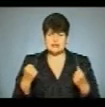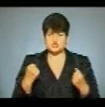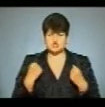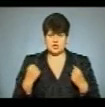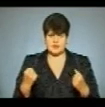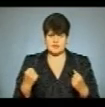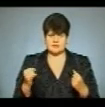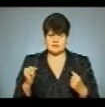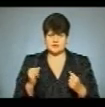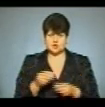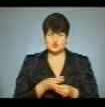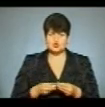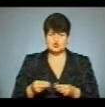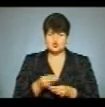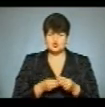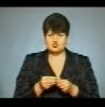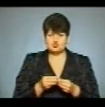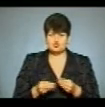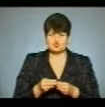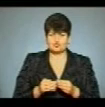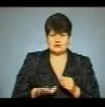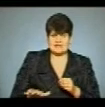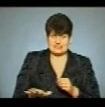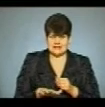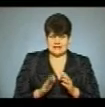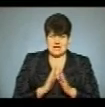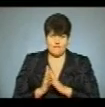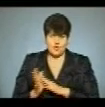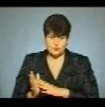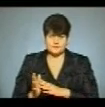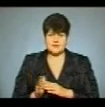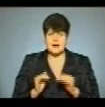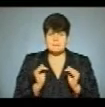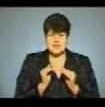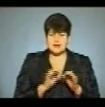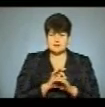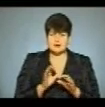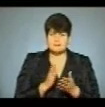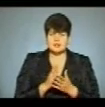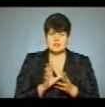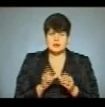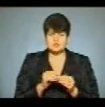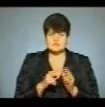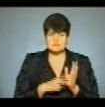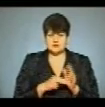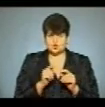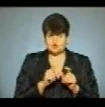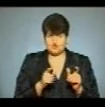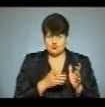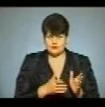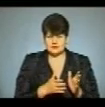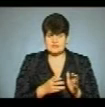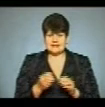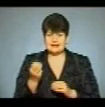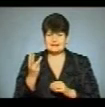і зі штучною травою. В межах маленького проєкту ми мали його разом з 17-ю школою на